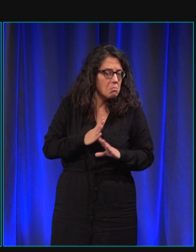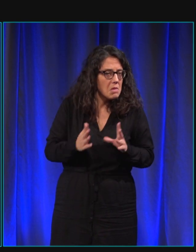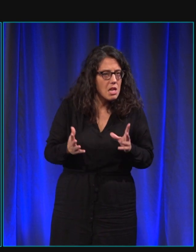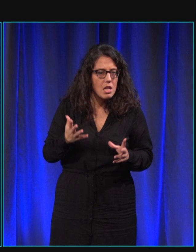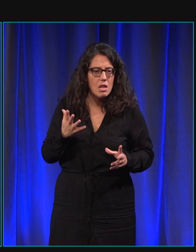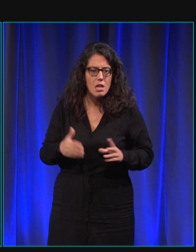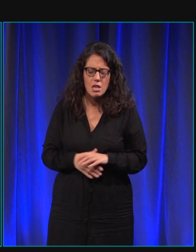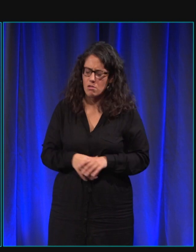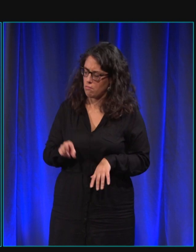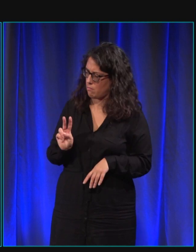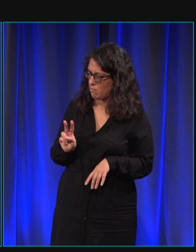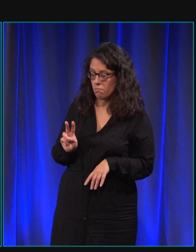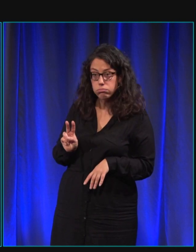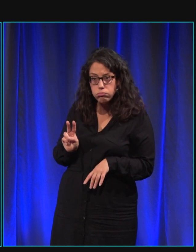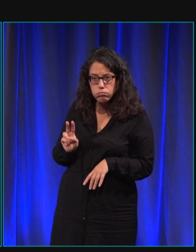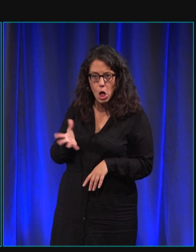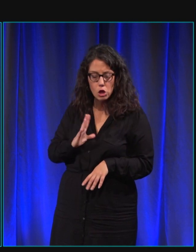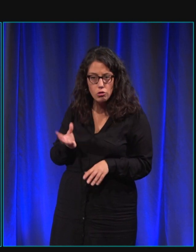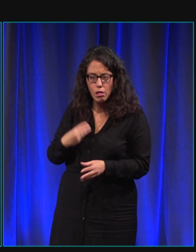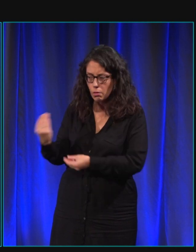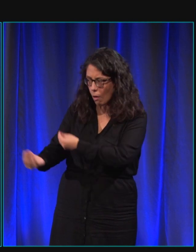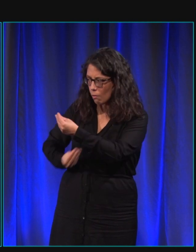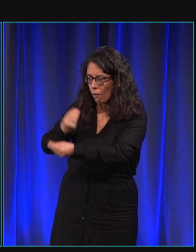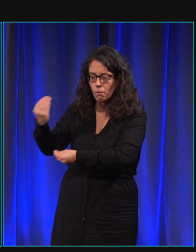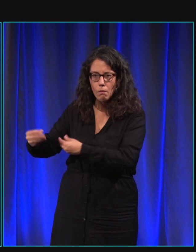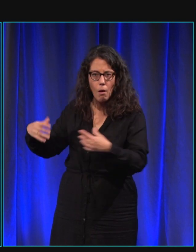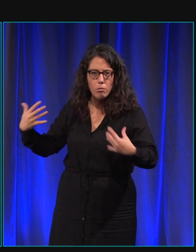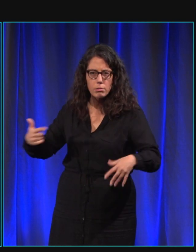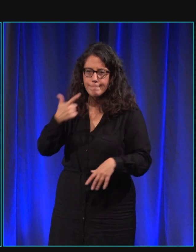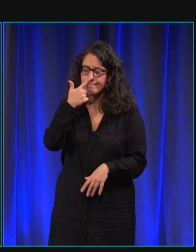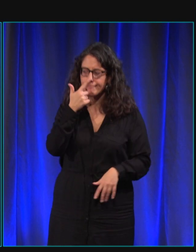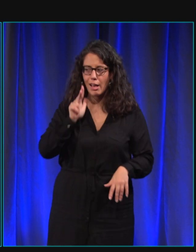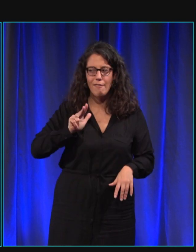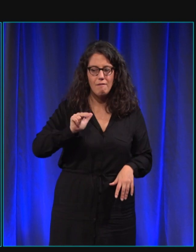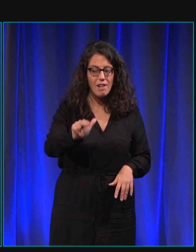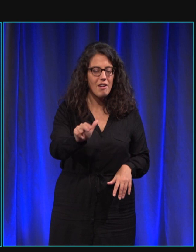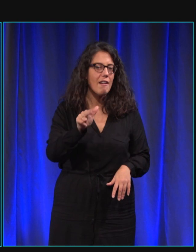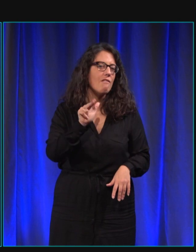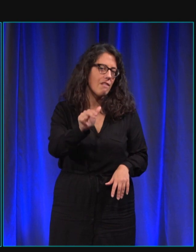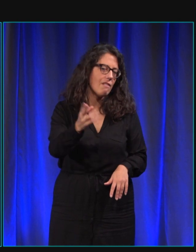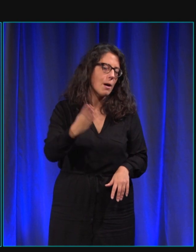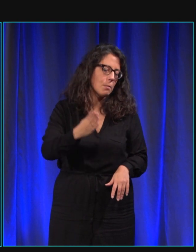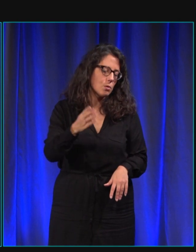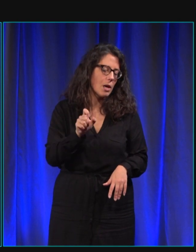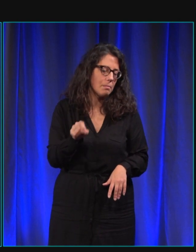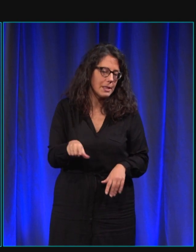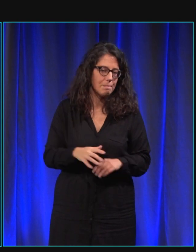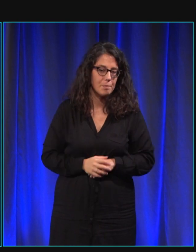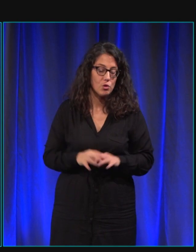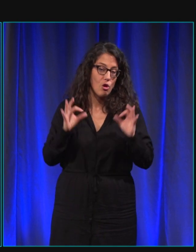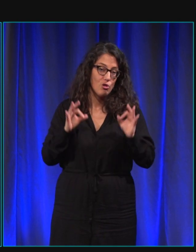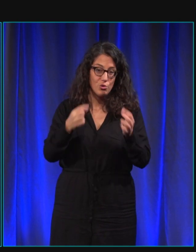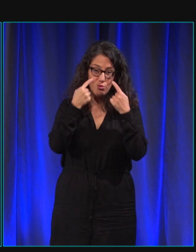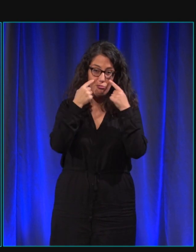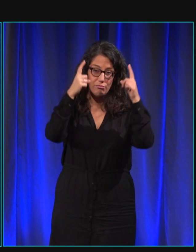quand je voyais ce qu'elle faisait, ce qu'il lui apportait, je me dit, c'est ce qu'il me faudra bientôt. Et puis, effectivement, ma vue ayant